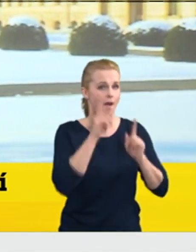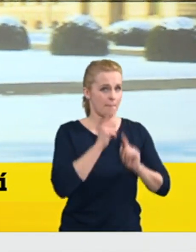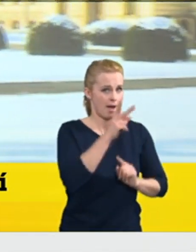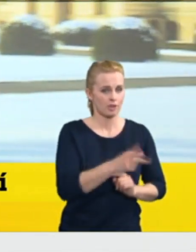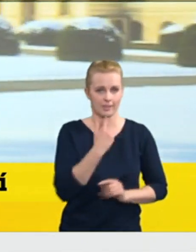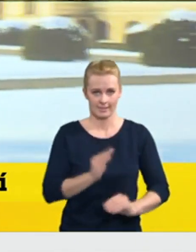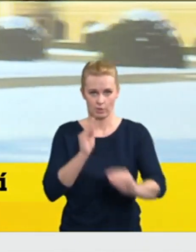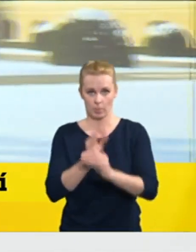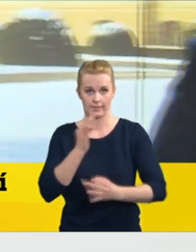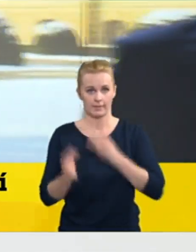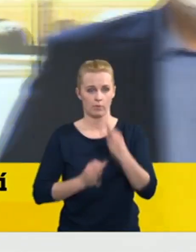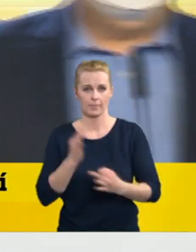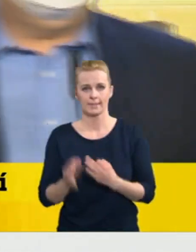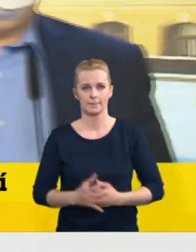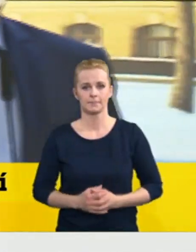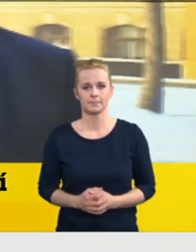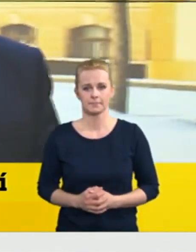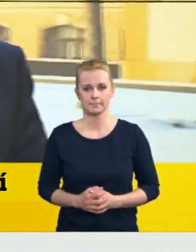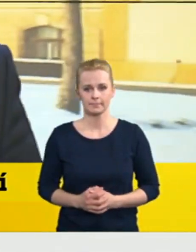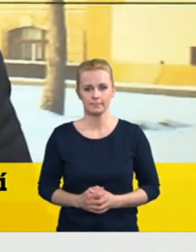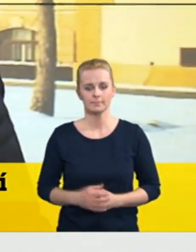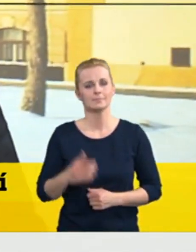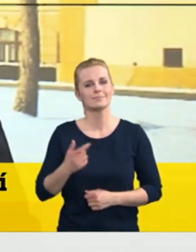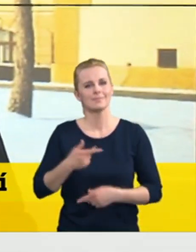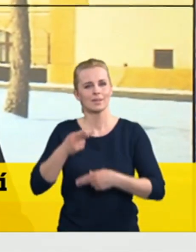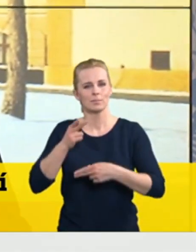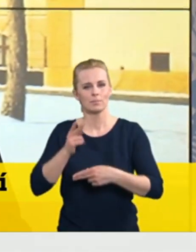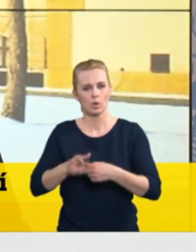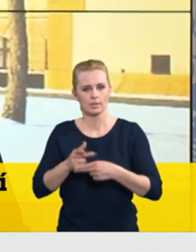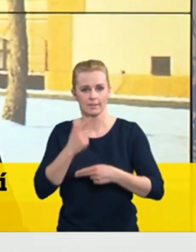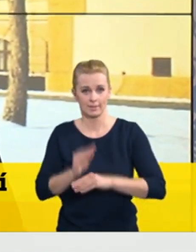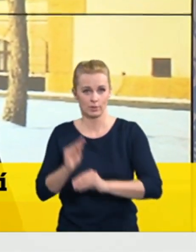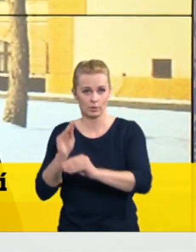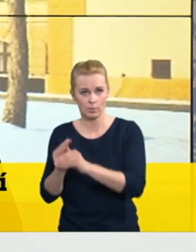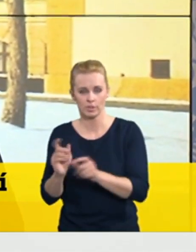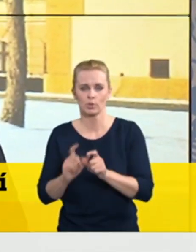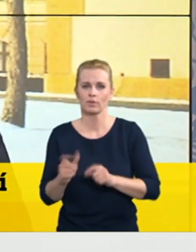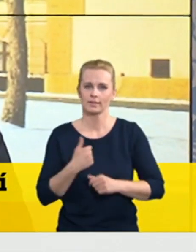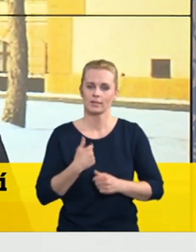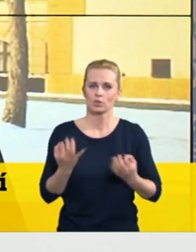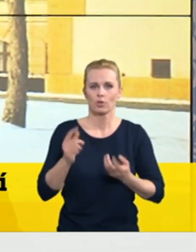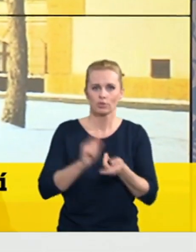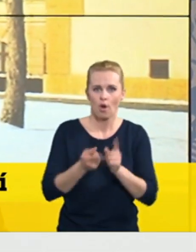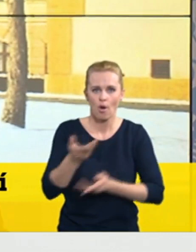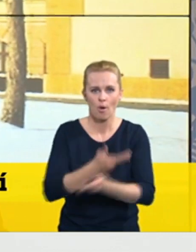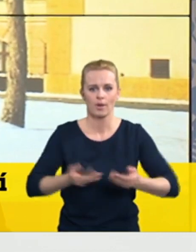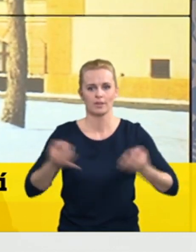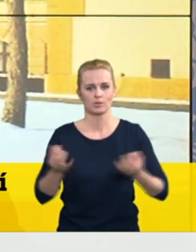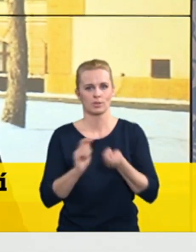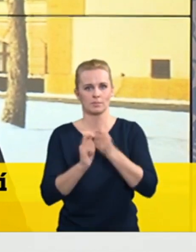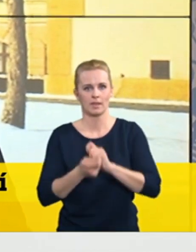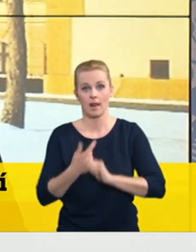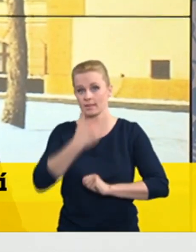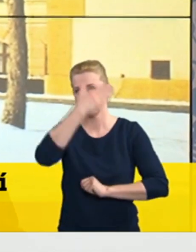doplnění, protože my jsme vám tady řekli, co všechno jsme se dohodli a co všechno se mění, ale neřekli jsme vám odkdy. Takže